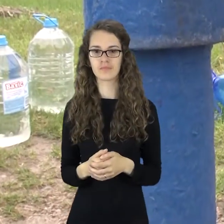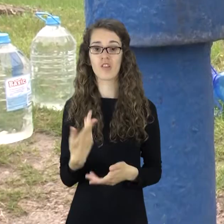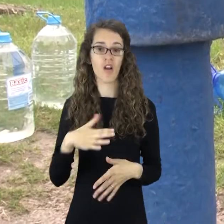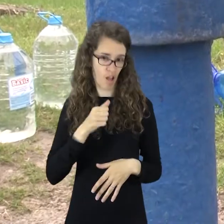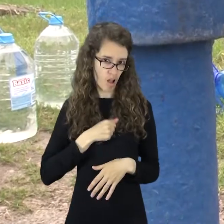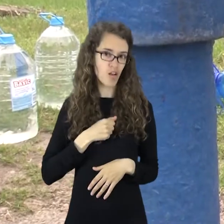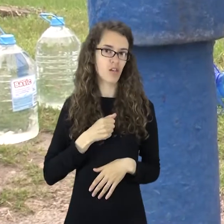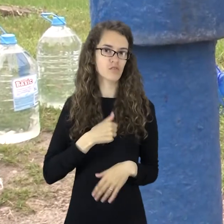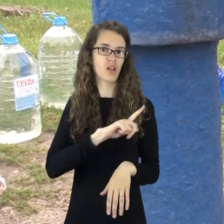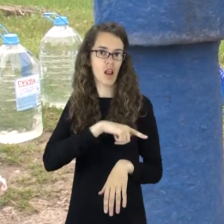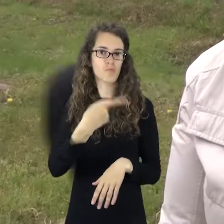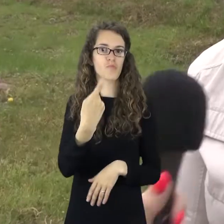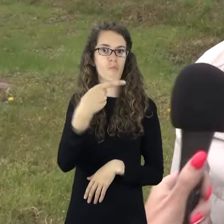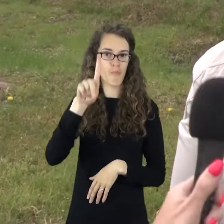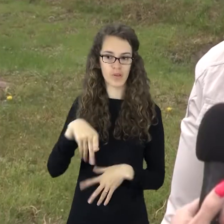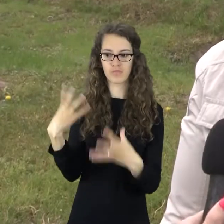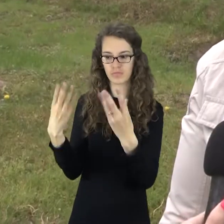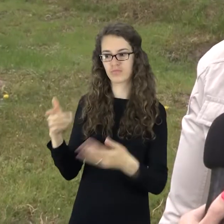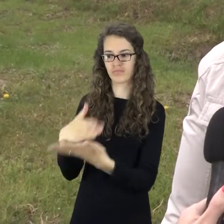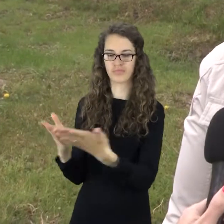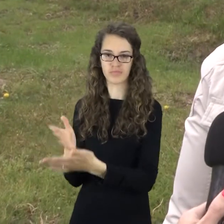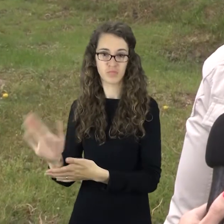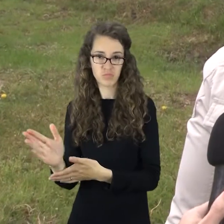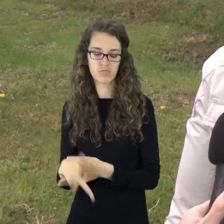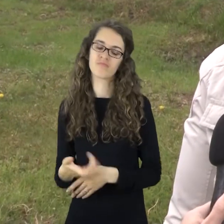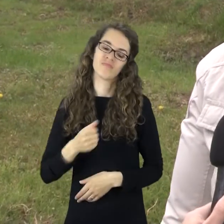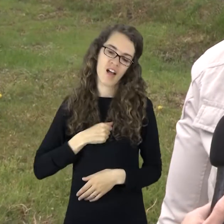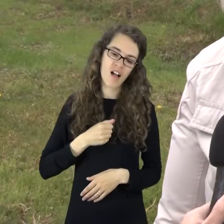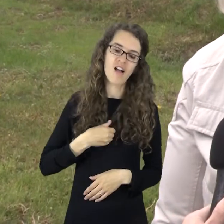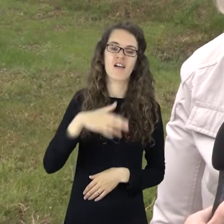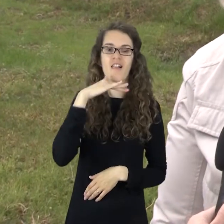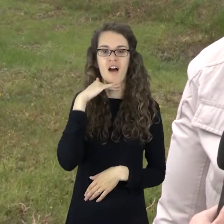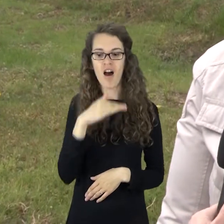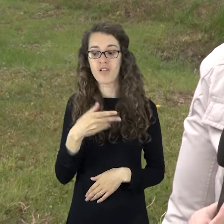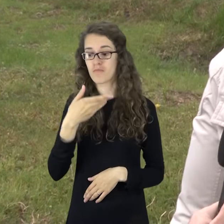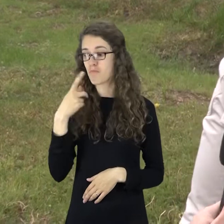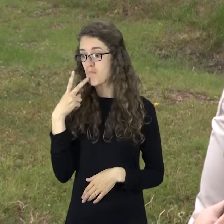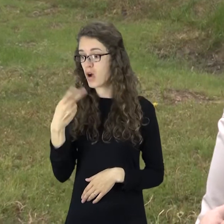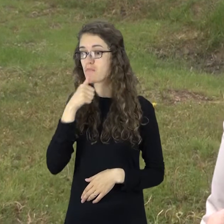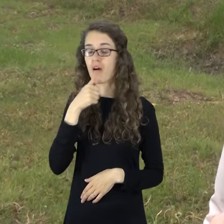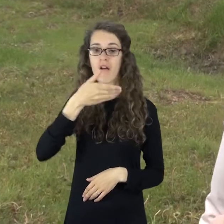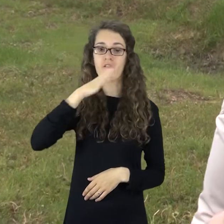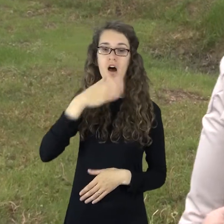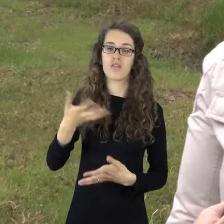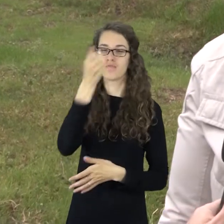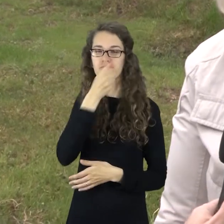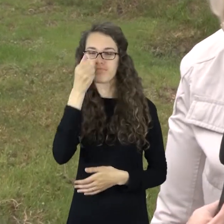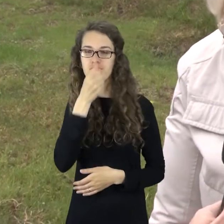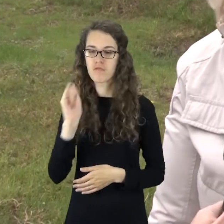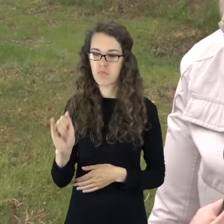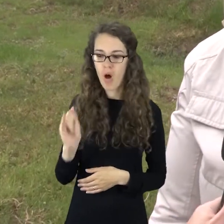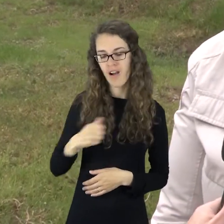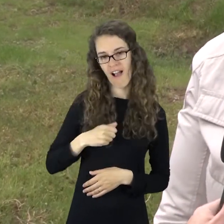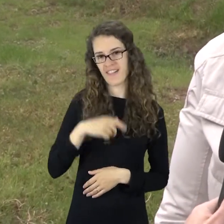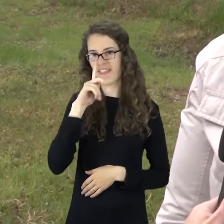ne gaila, kad vanduo paspramosių juos nebeliks? Nu, gaila, aišku. Vanduo, jeigu nešvarus, būtų negera, žinokit, nebūtų